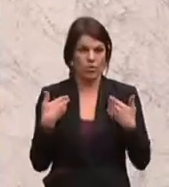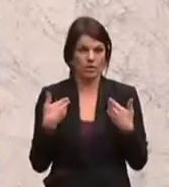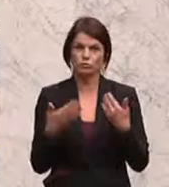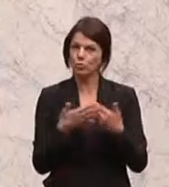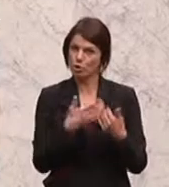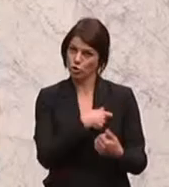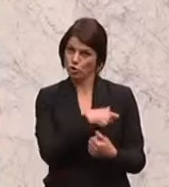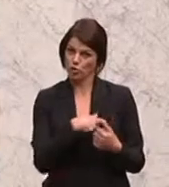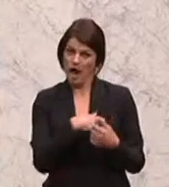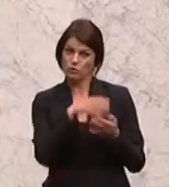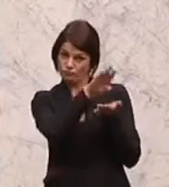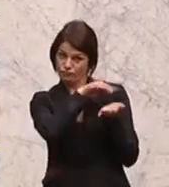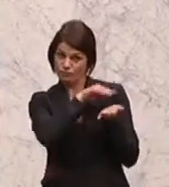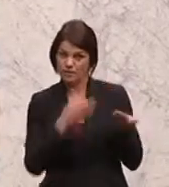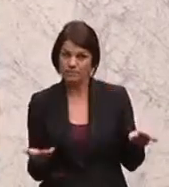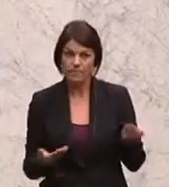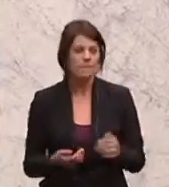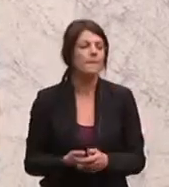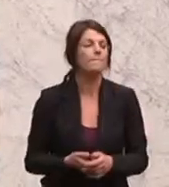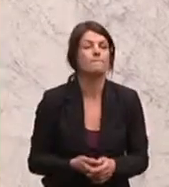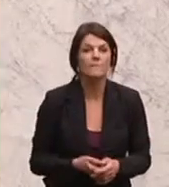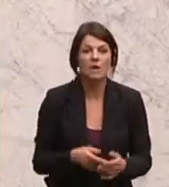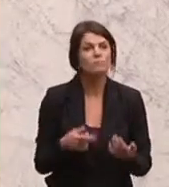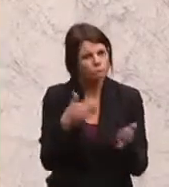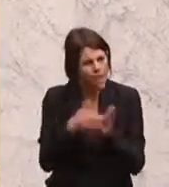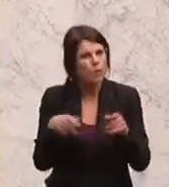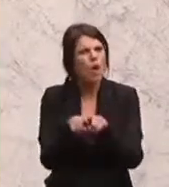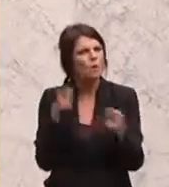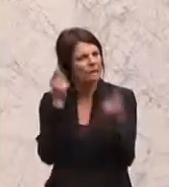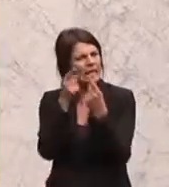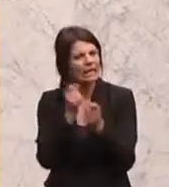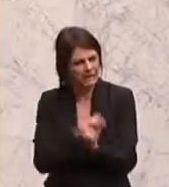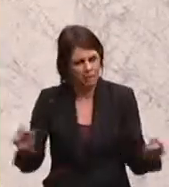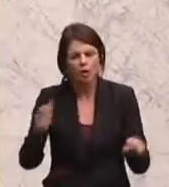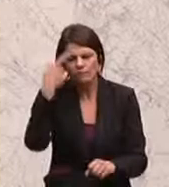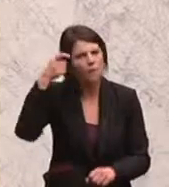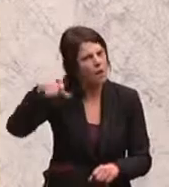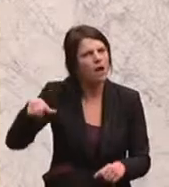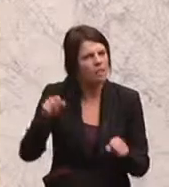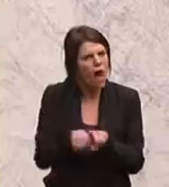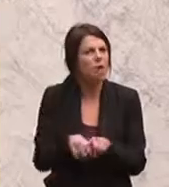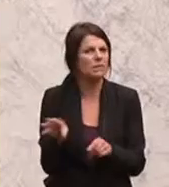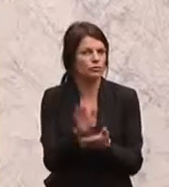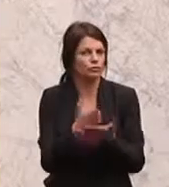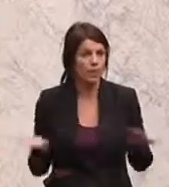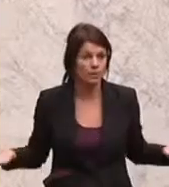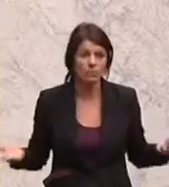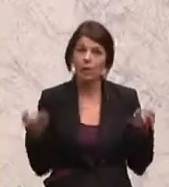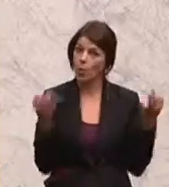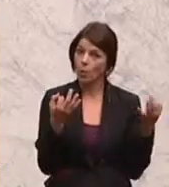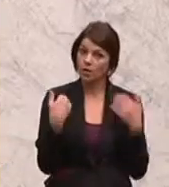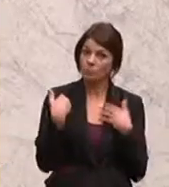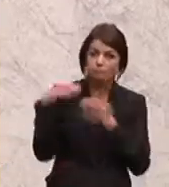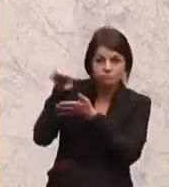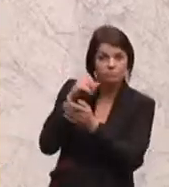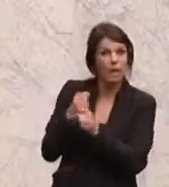Schweizer Modell orientieren, bedarf dann der direkten Demokratie, dass das Volk dann mitentscheiden kann. Oder wir orientieren uns auch letzten